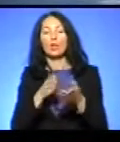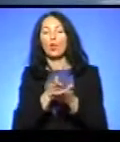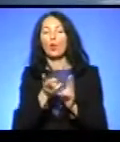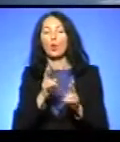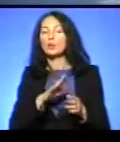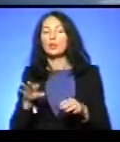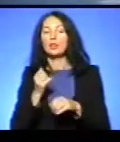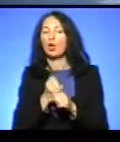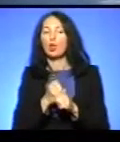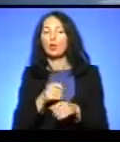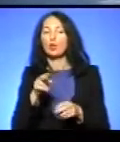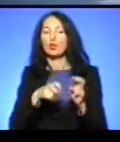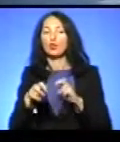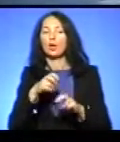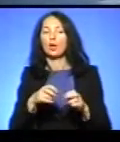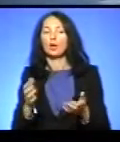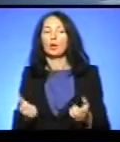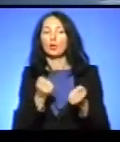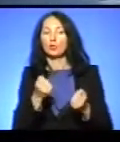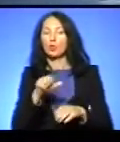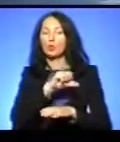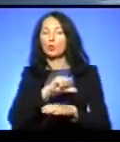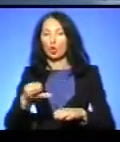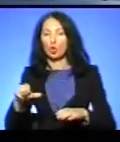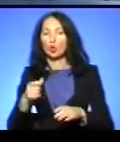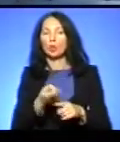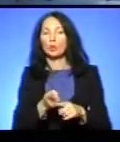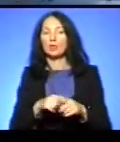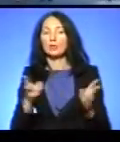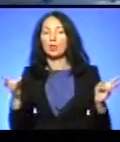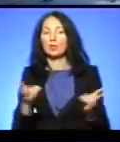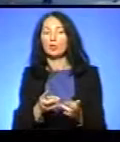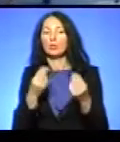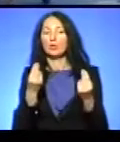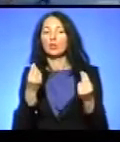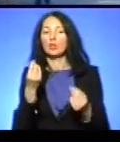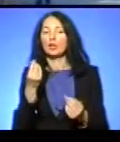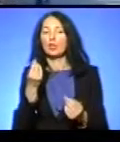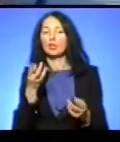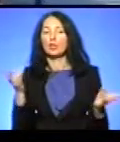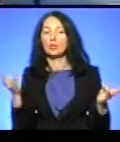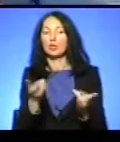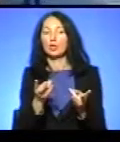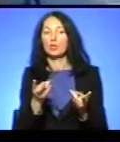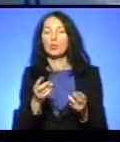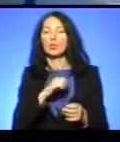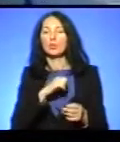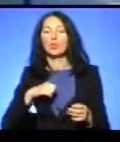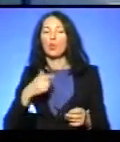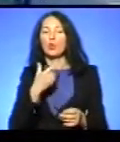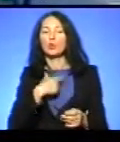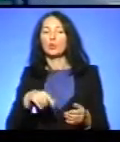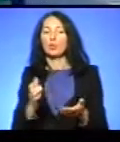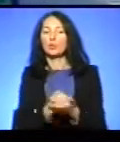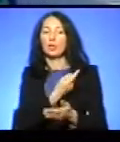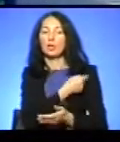межами нашої держави, за кордоном. Відповідно на це потрібні шалені кошти, потрібно самому собі знайти клініку.